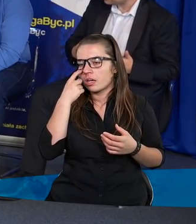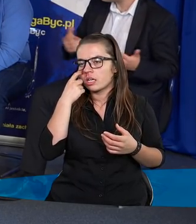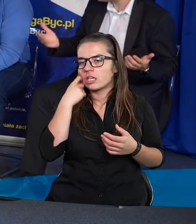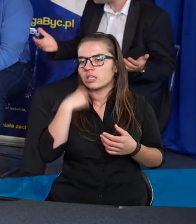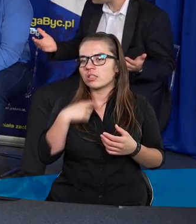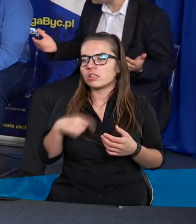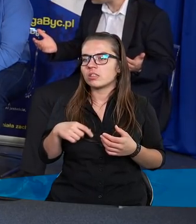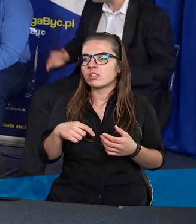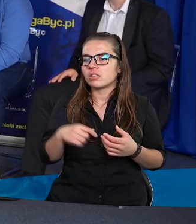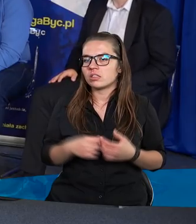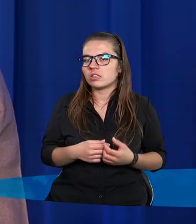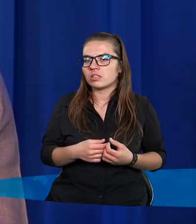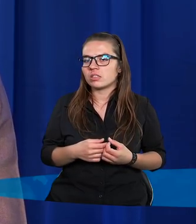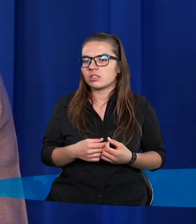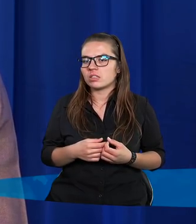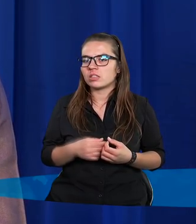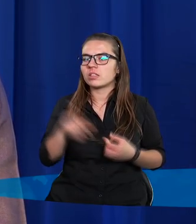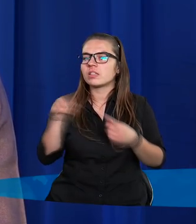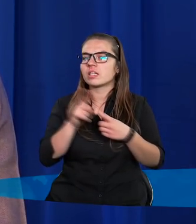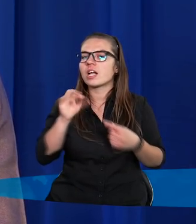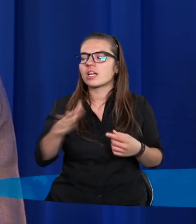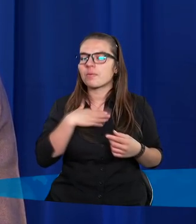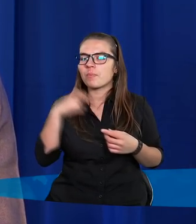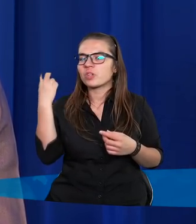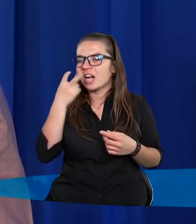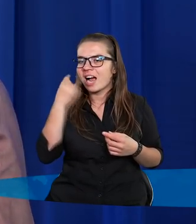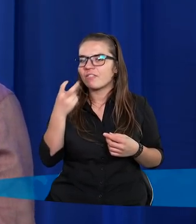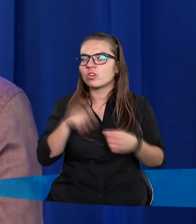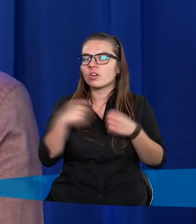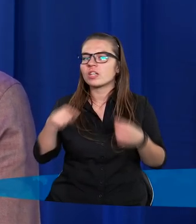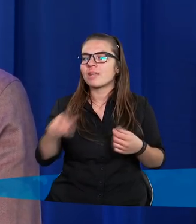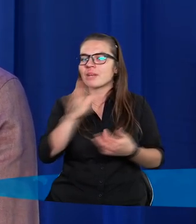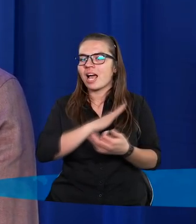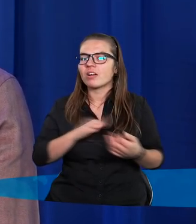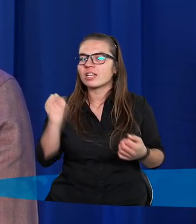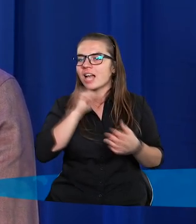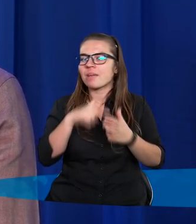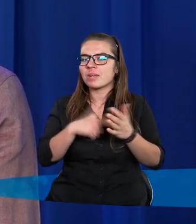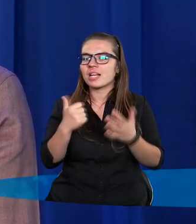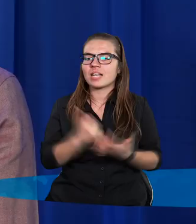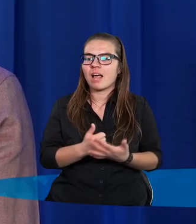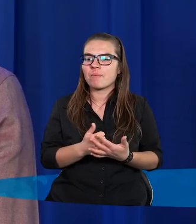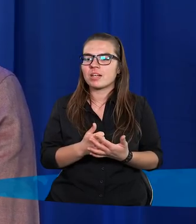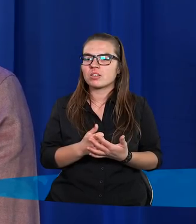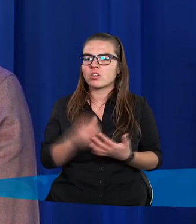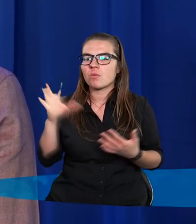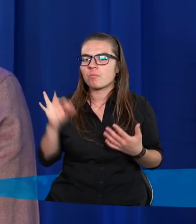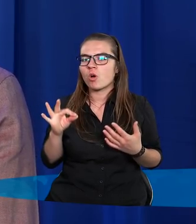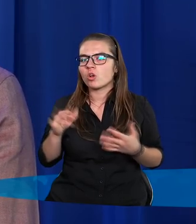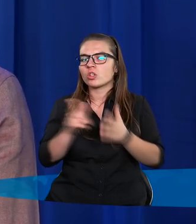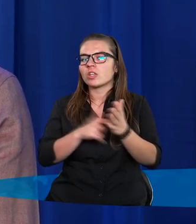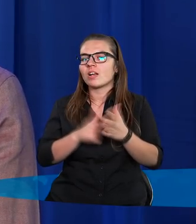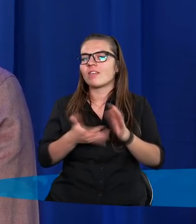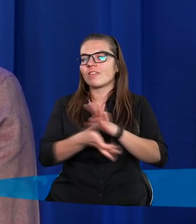to trzeba zaczekać chwilkę. Dokładnie. Jeszcze mam taką ciekawostkę w związku z tymi narodami w Starym Testamencie, bo